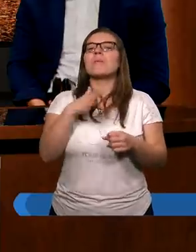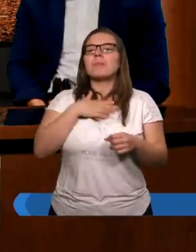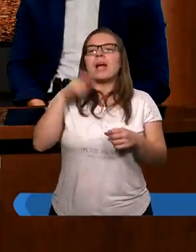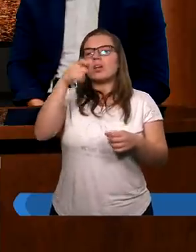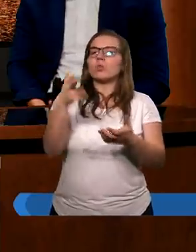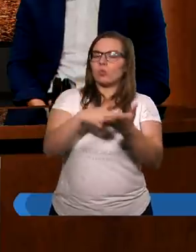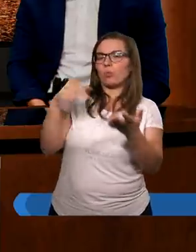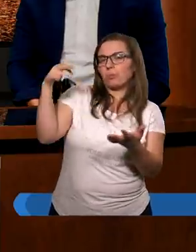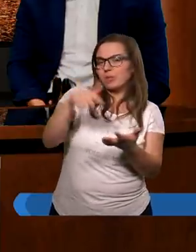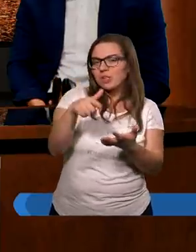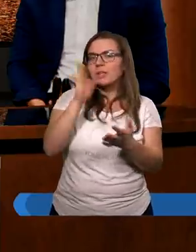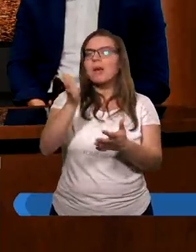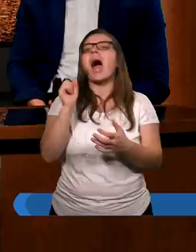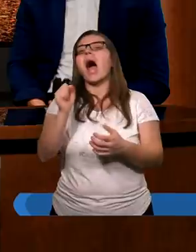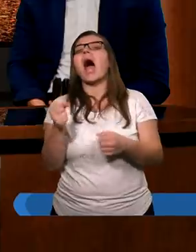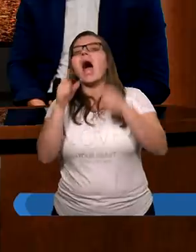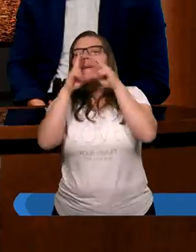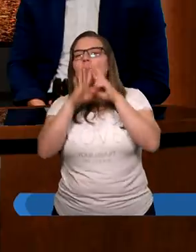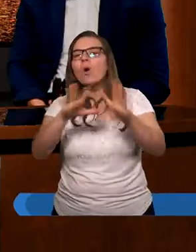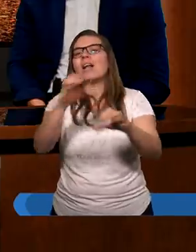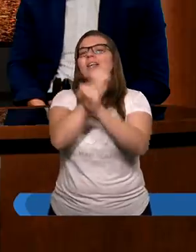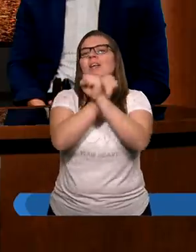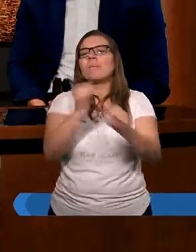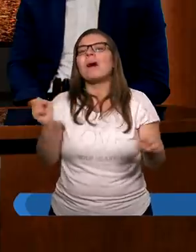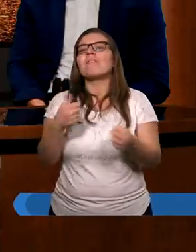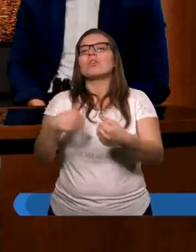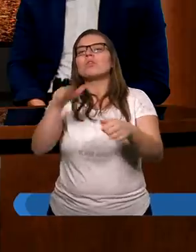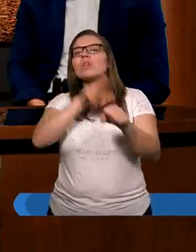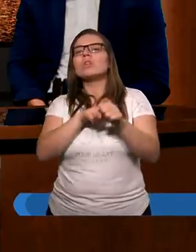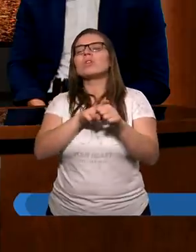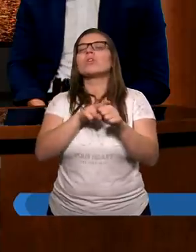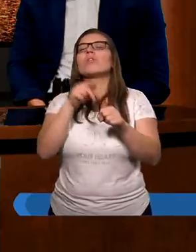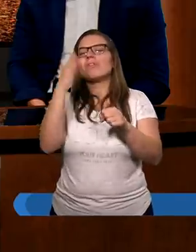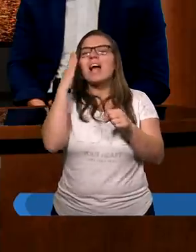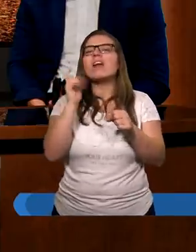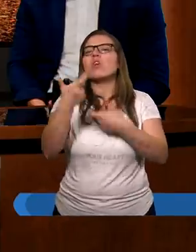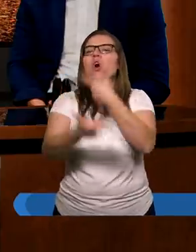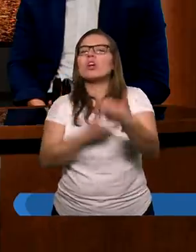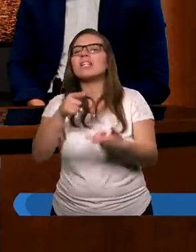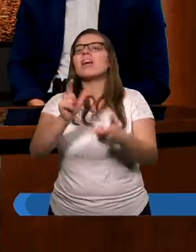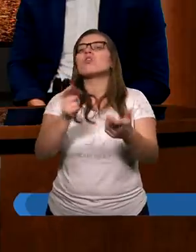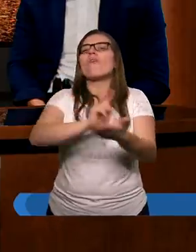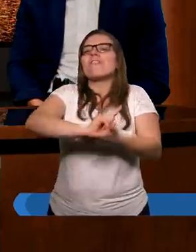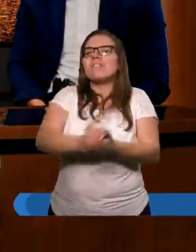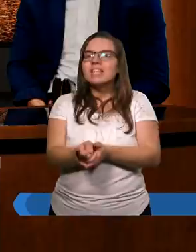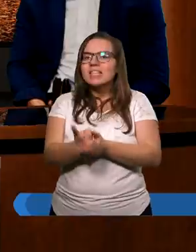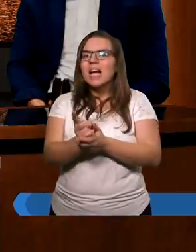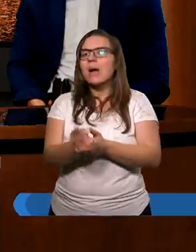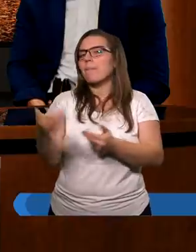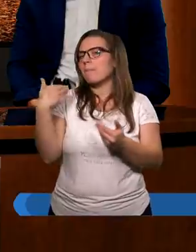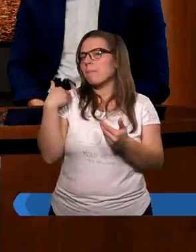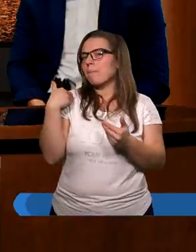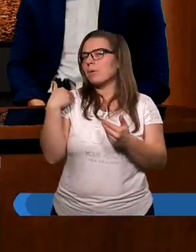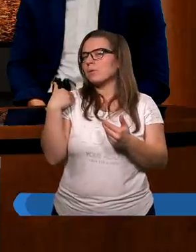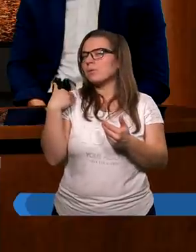Mesjasza, który ma przyjść, a religią, która pokazuje Zbawiciela, który już był i co zrobił i co z tego wynika, było